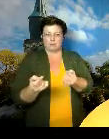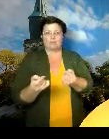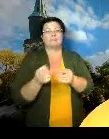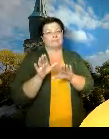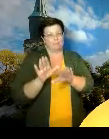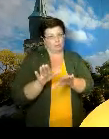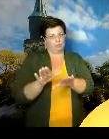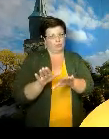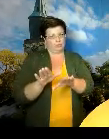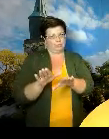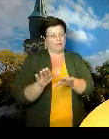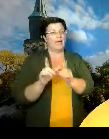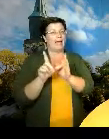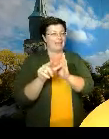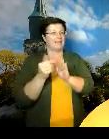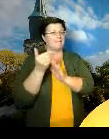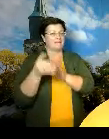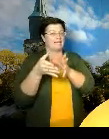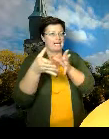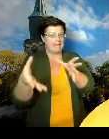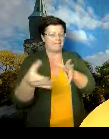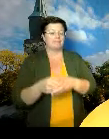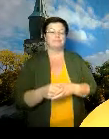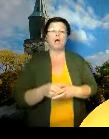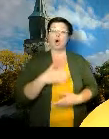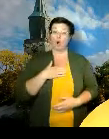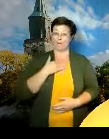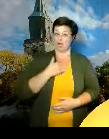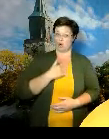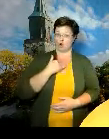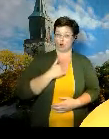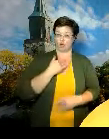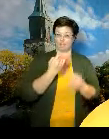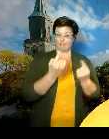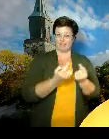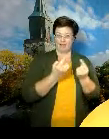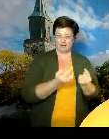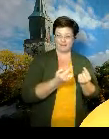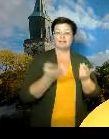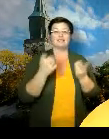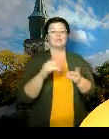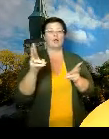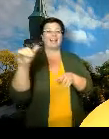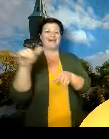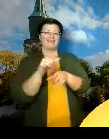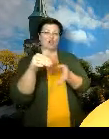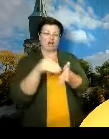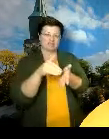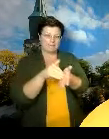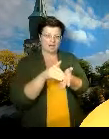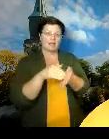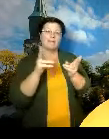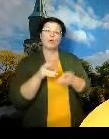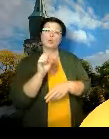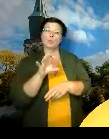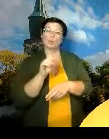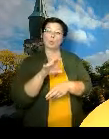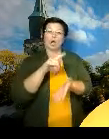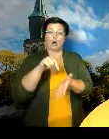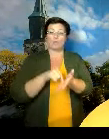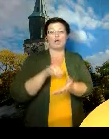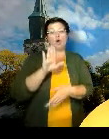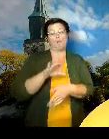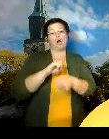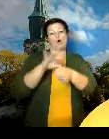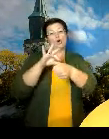paremmin. Omaolosta, lentokentästä ja sitten kootusti Turun kaupungin omasta